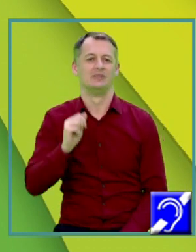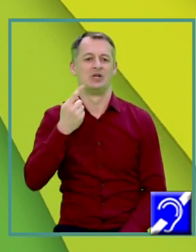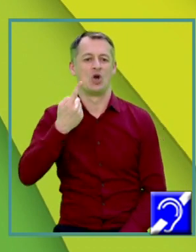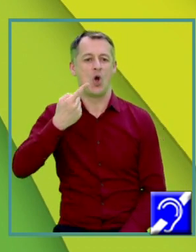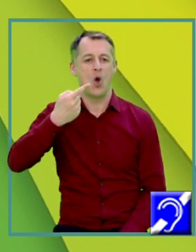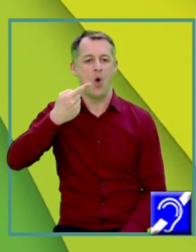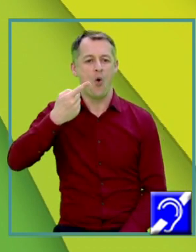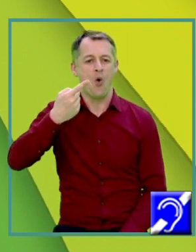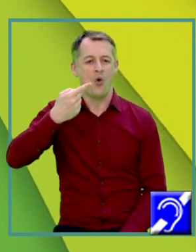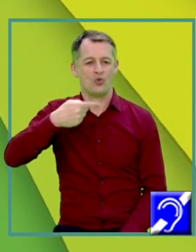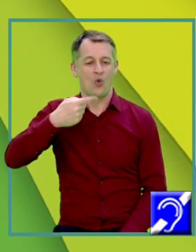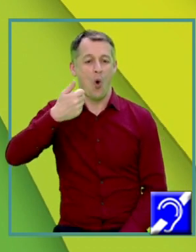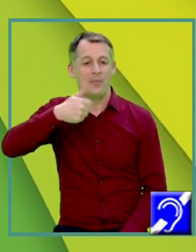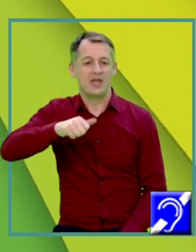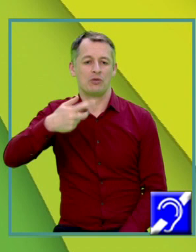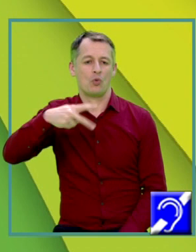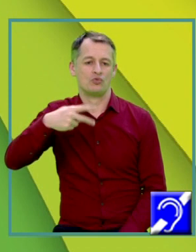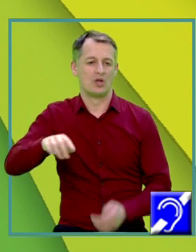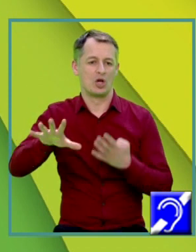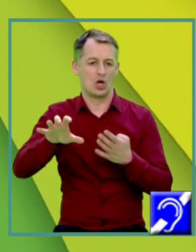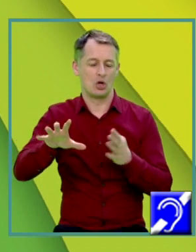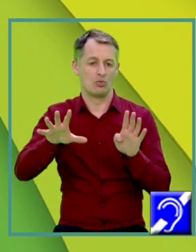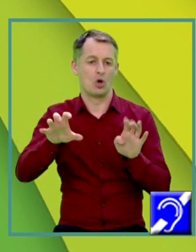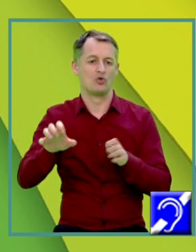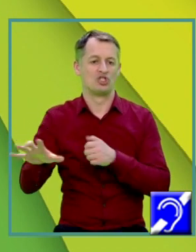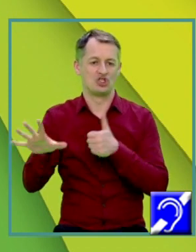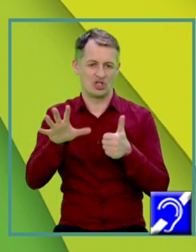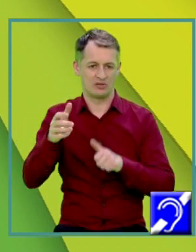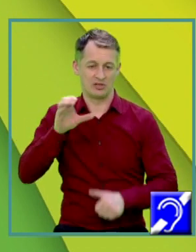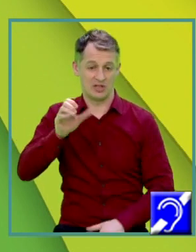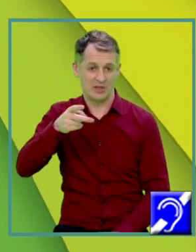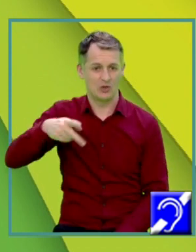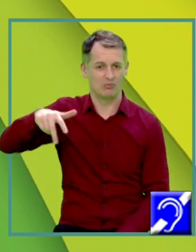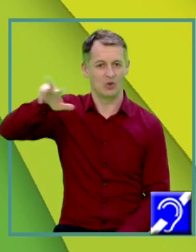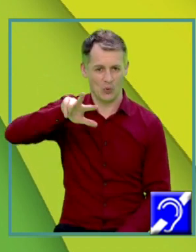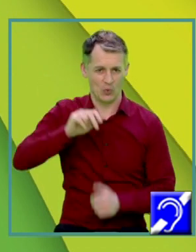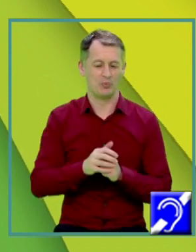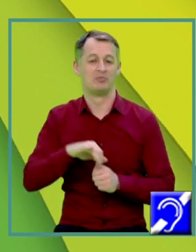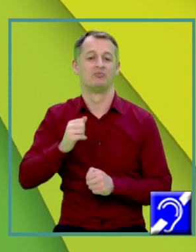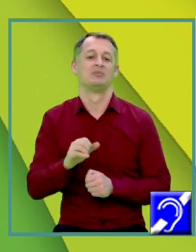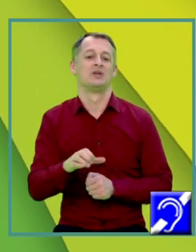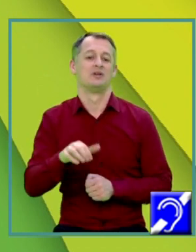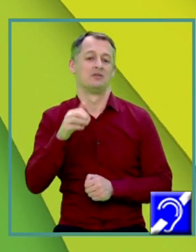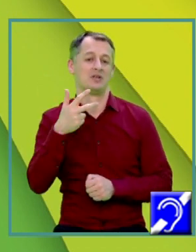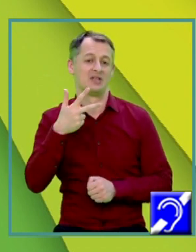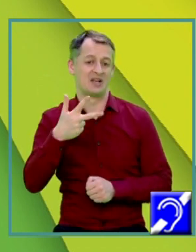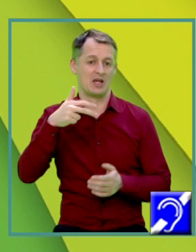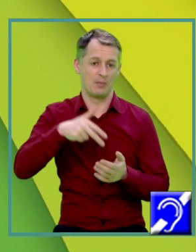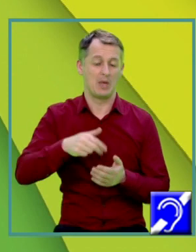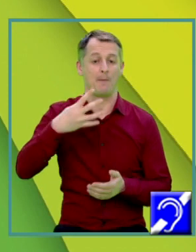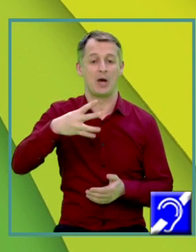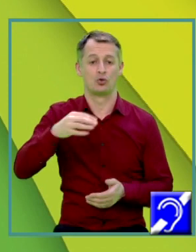cm3 C. 3456 cm3 D.